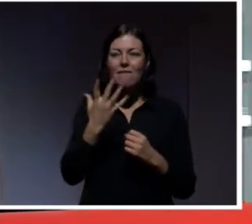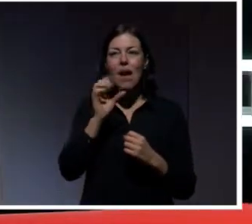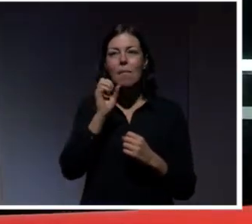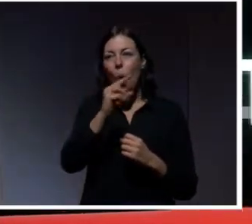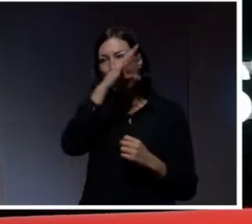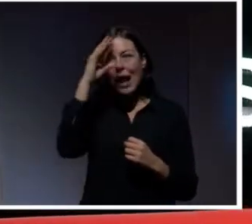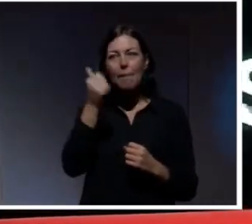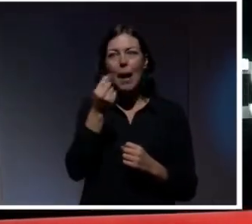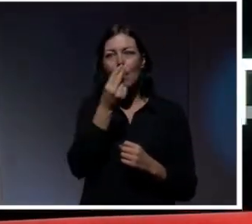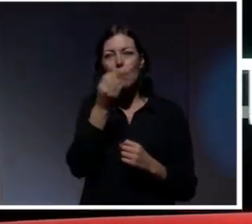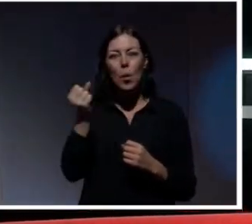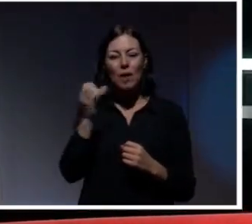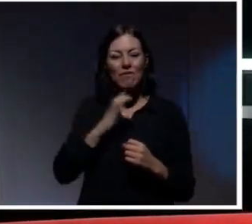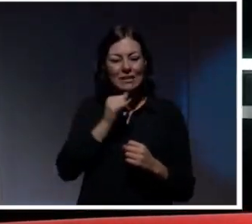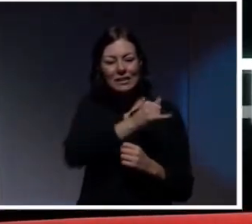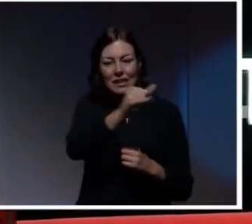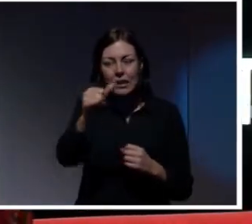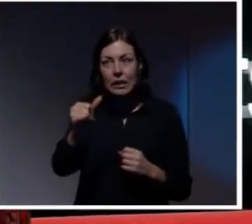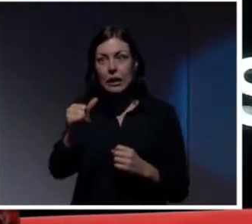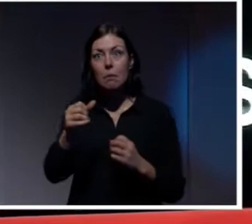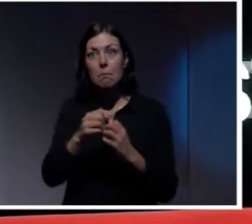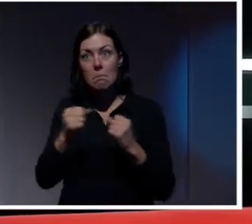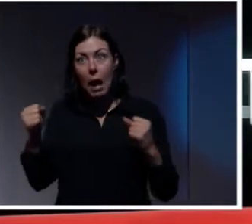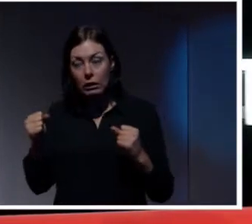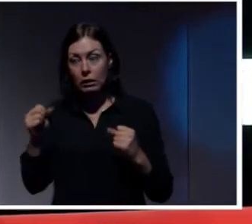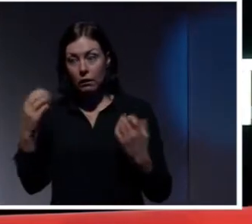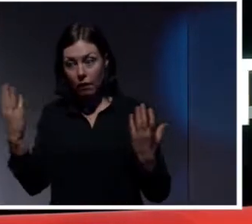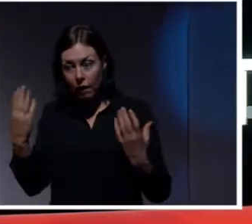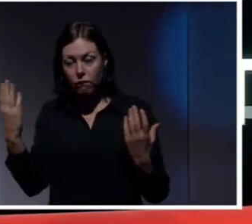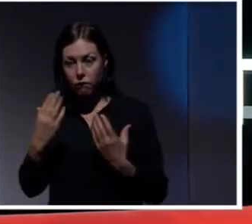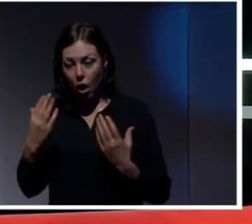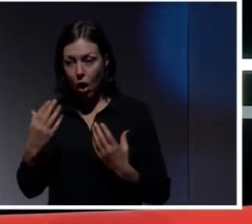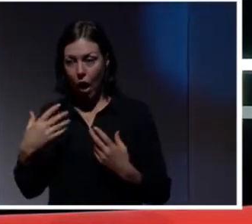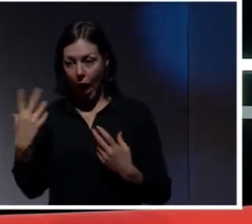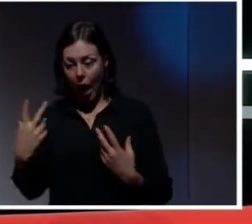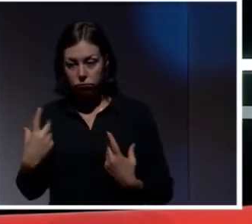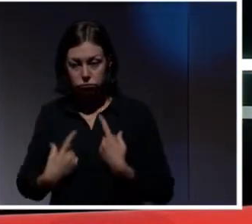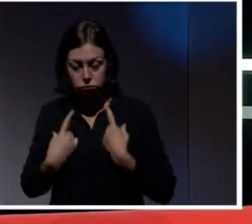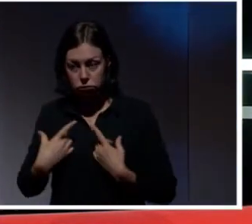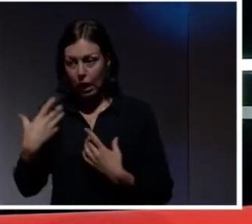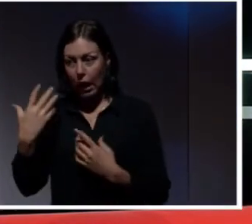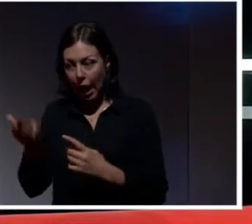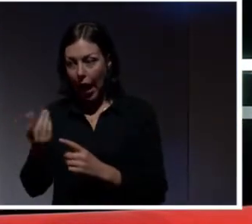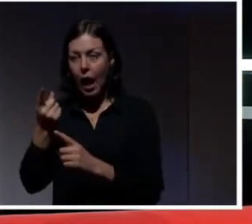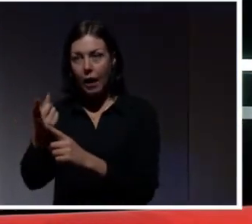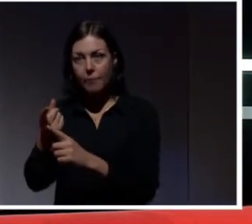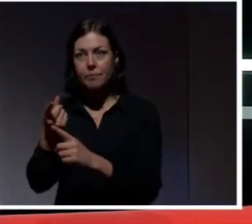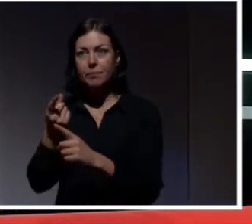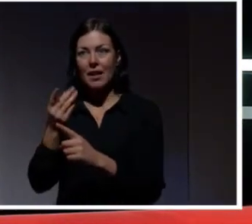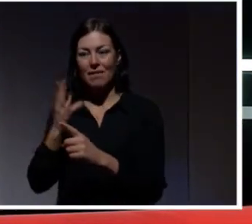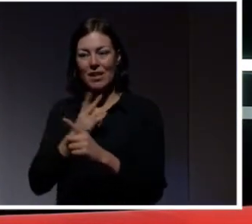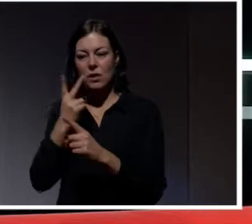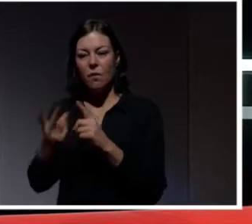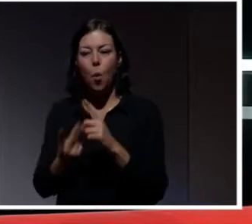upprörande är att det har funnits en patch i två år. Och fortfarande rider hackarna på